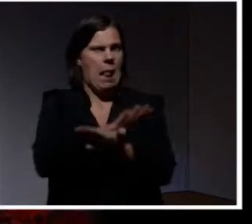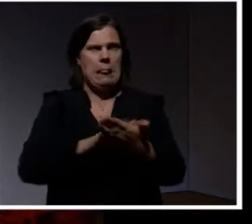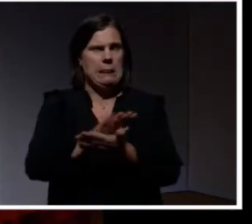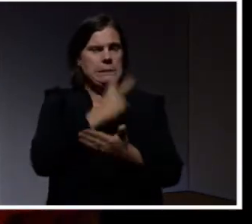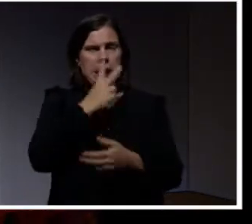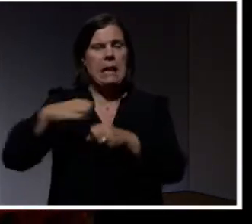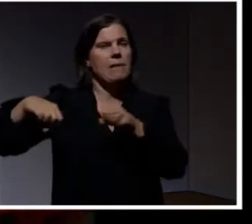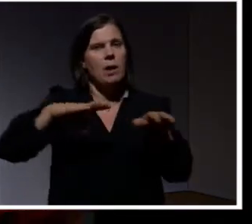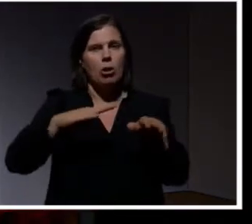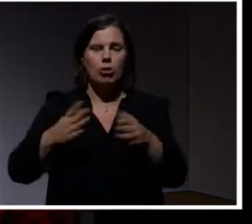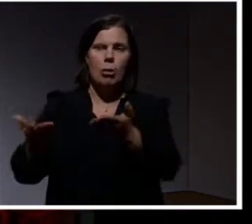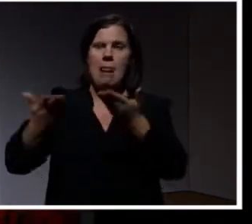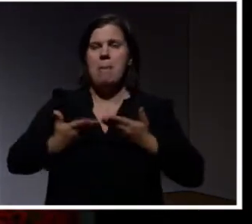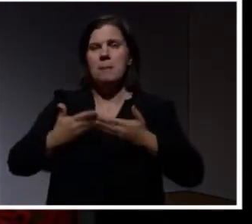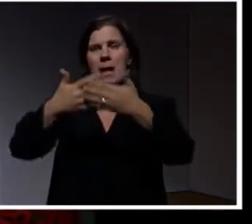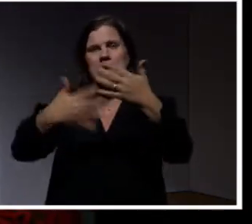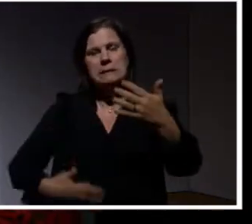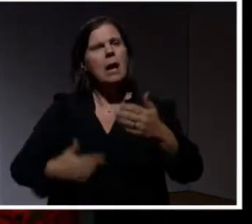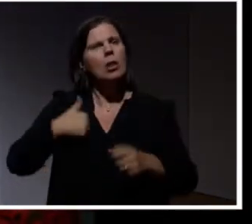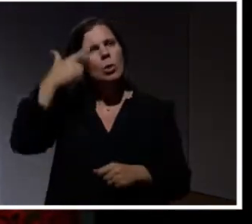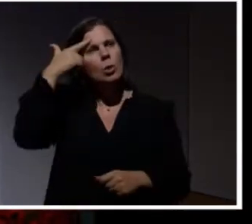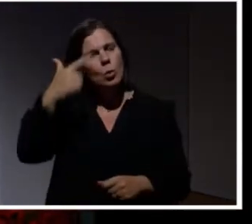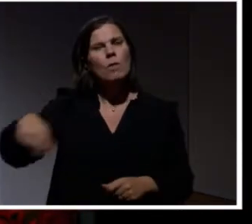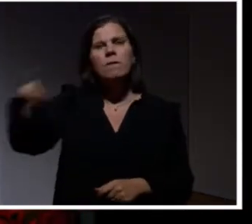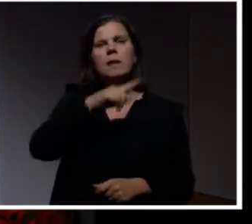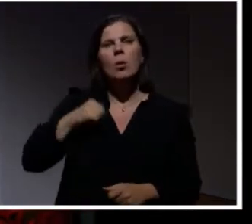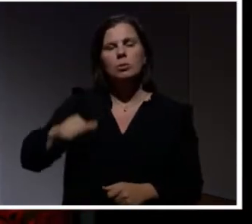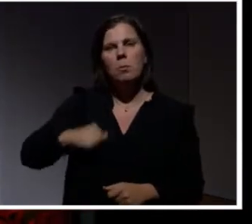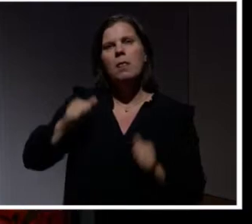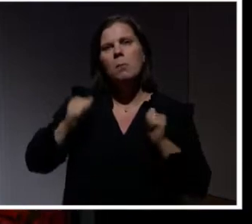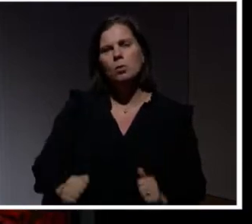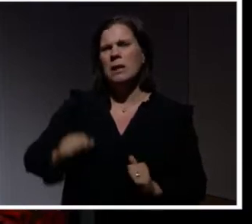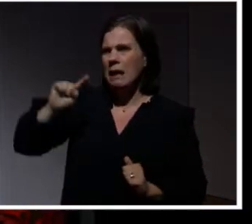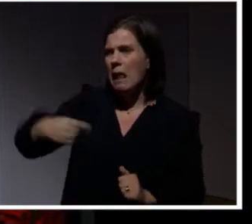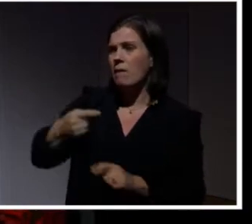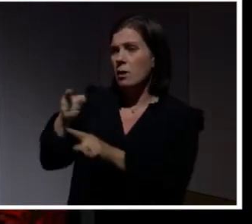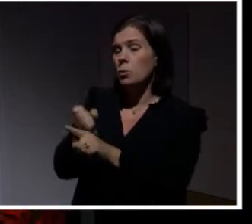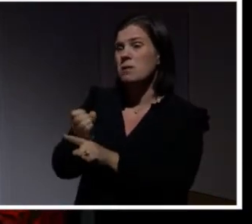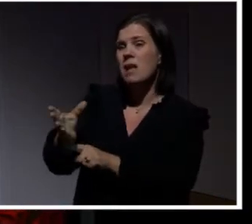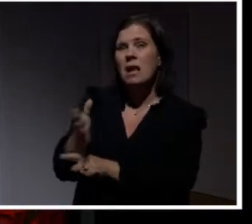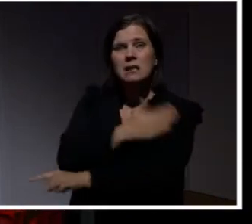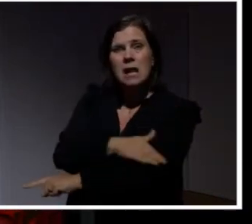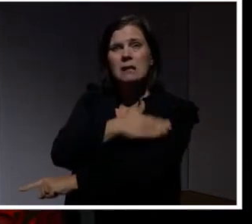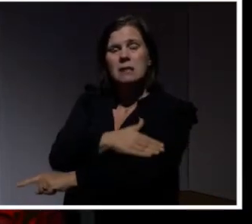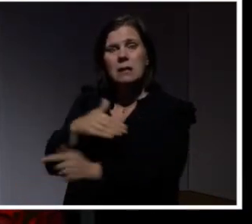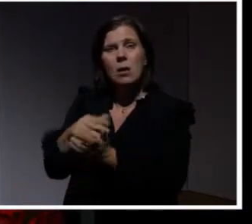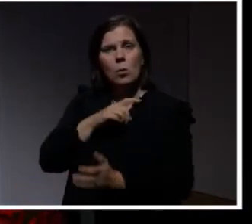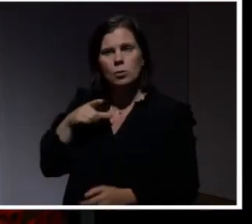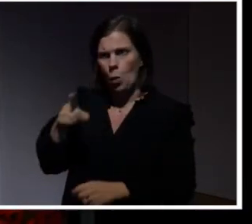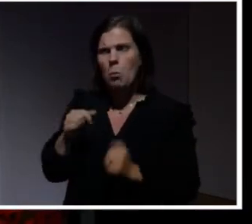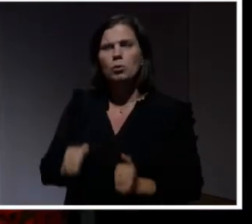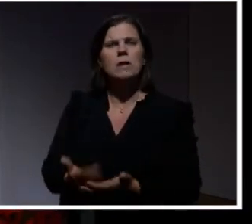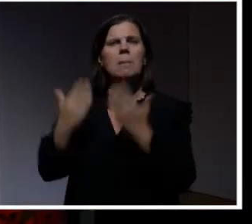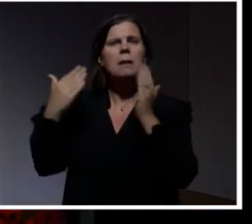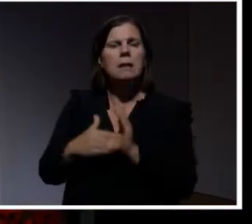hittills kan jag säga. Jag tror att vi måste kräva mer av de som säljer produkter och tjänster till oss. De måste hjälpa